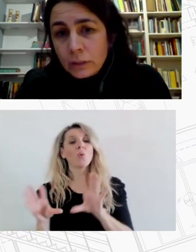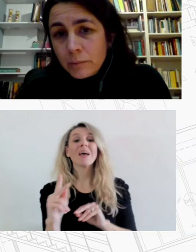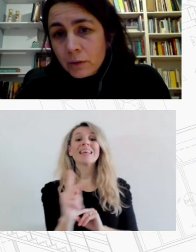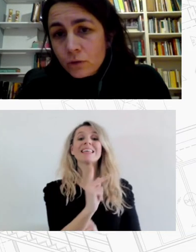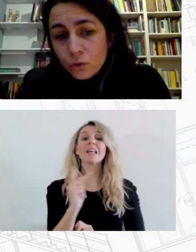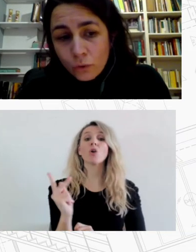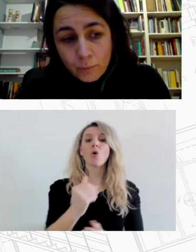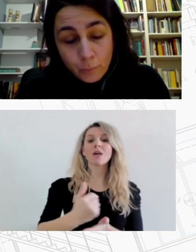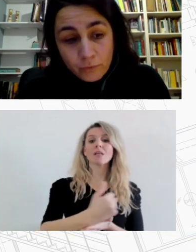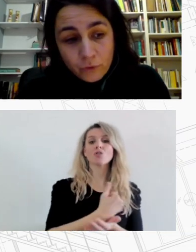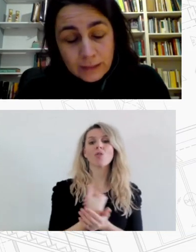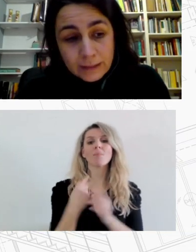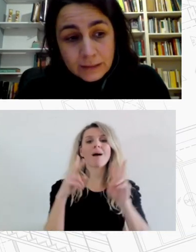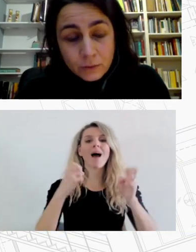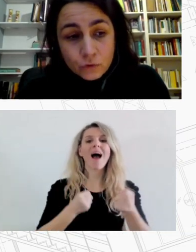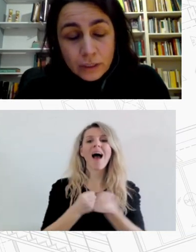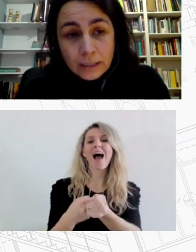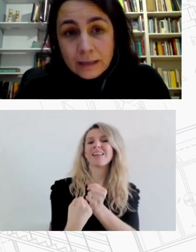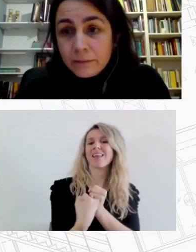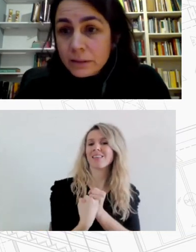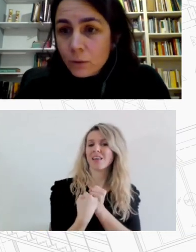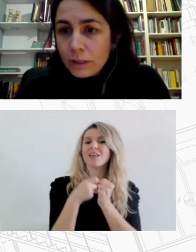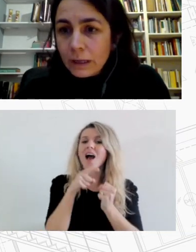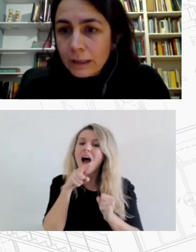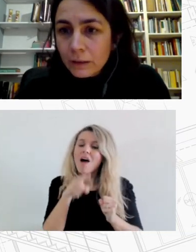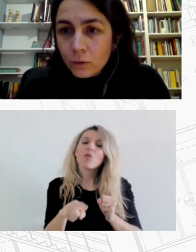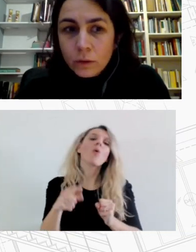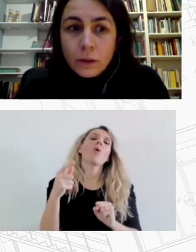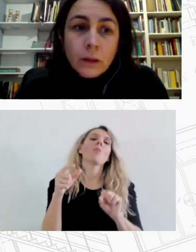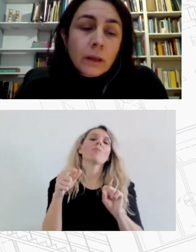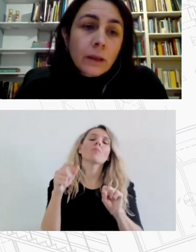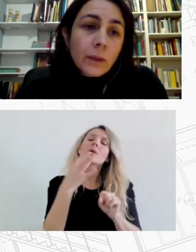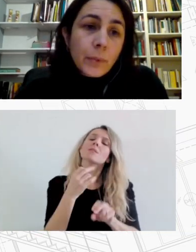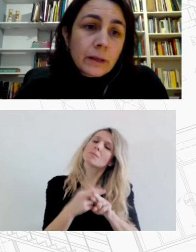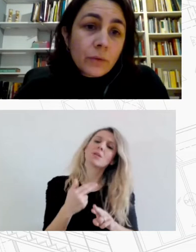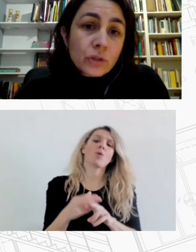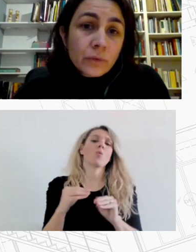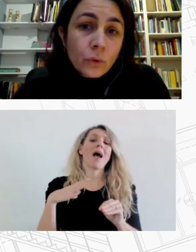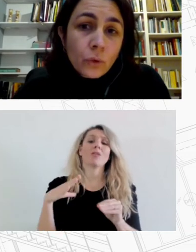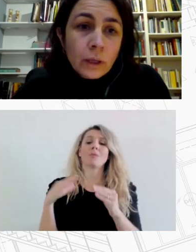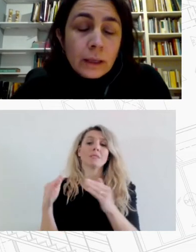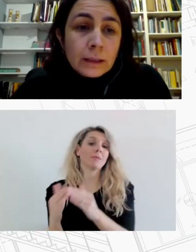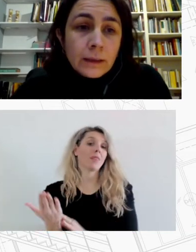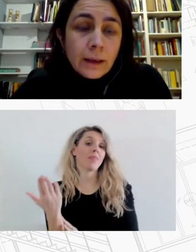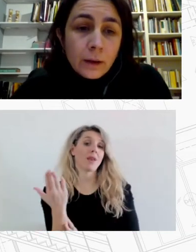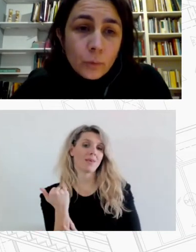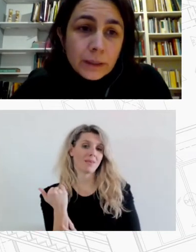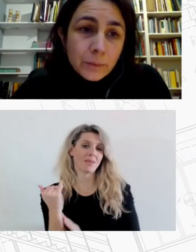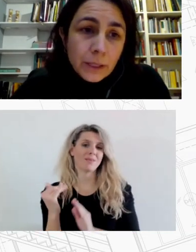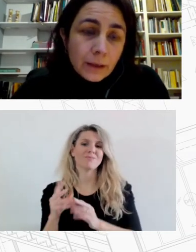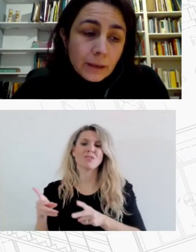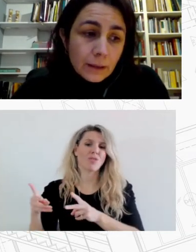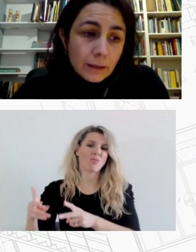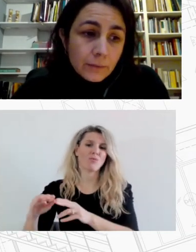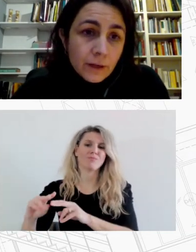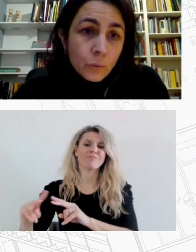ελάχιστον κυμμένο εισόδημα που αφορά και αστέγους είναι ένα βασικό εργαλείο θα επανέλθω σε αυτό και έχουμε και